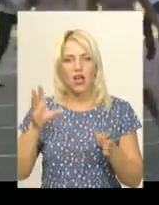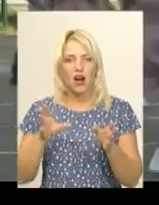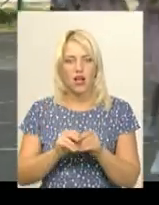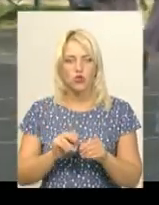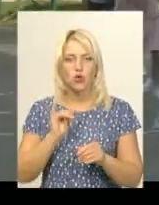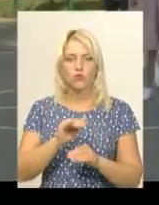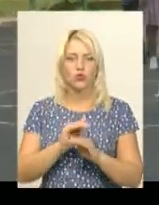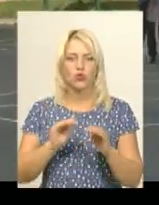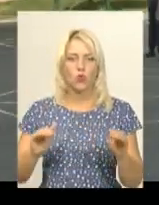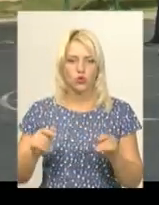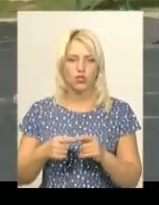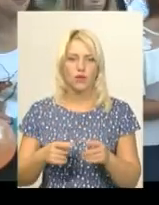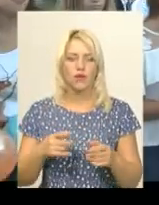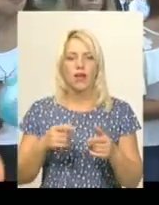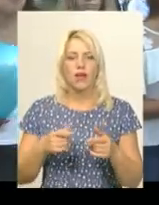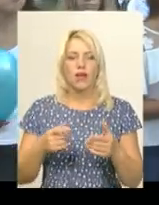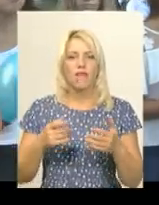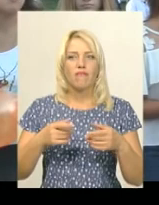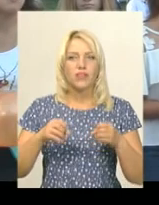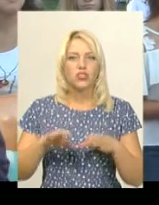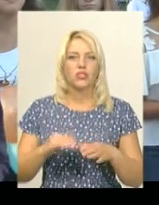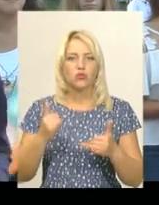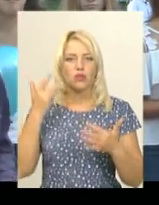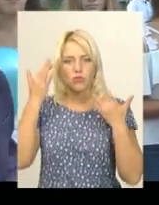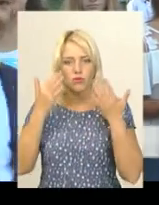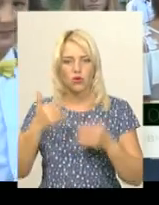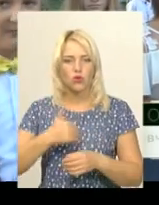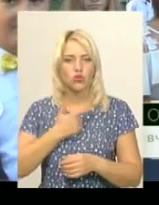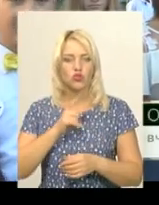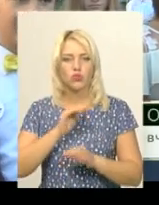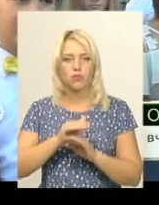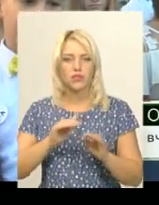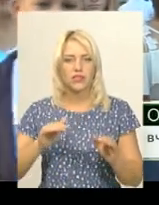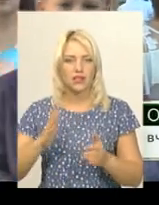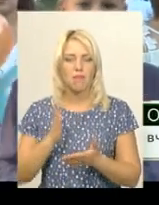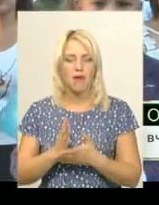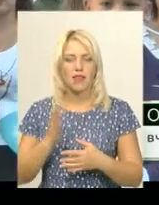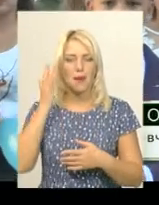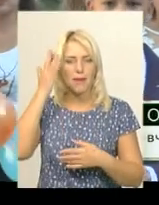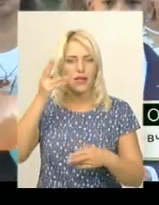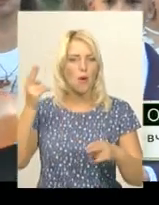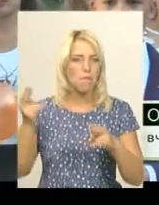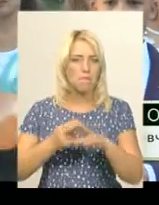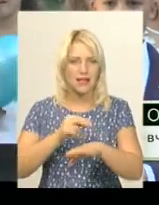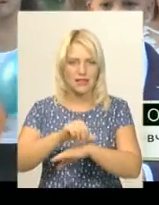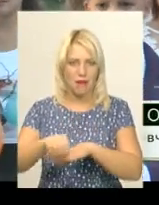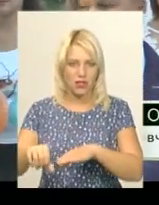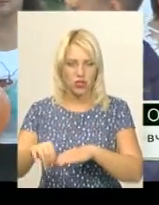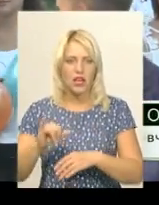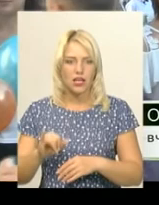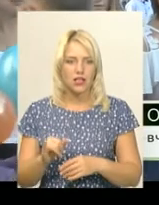підготувати їх до дорослого життя. Хочемо дуже, щоб діти мали мрію без меж. І при мрії